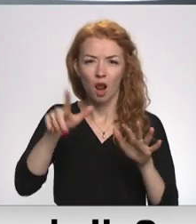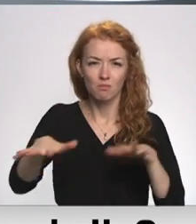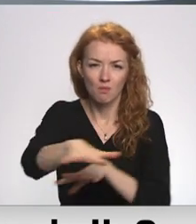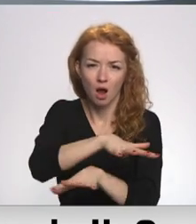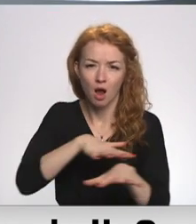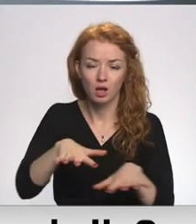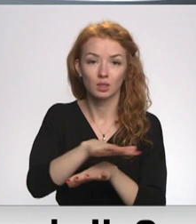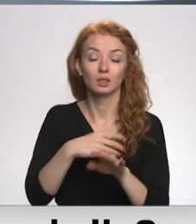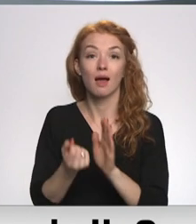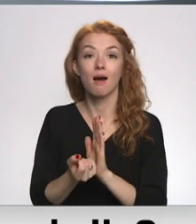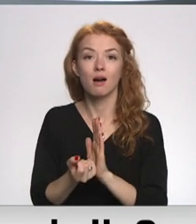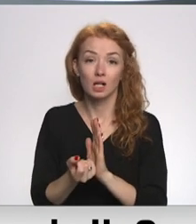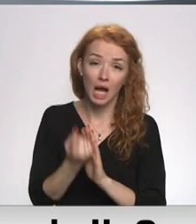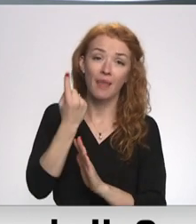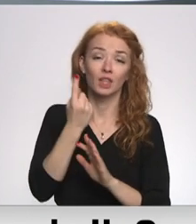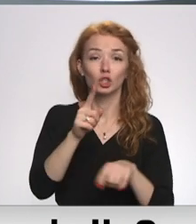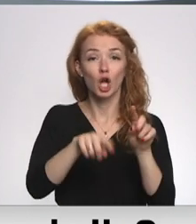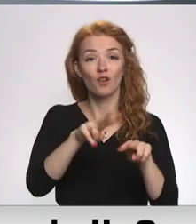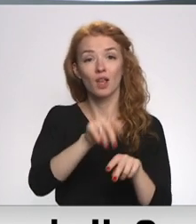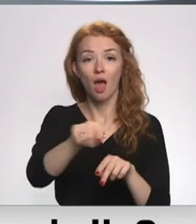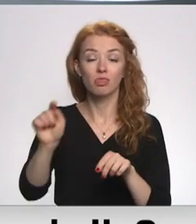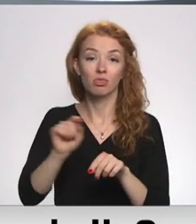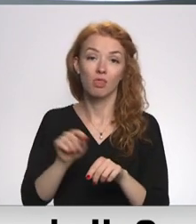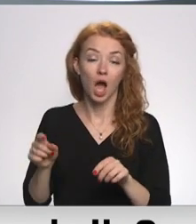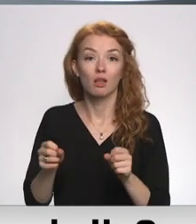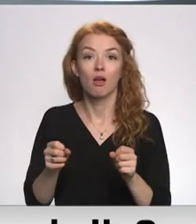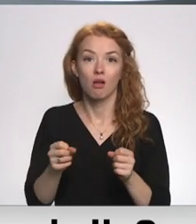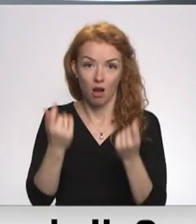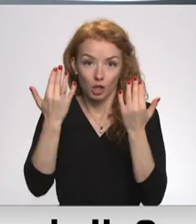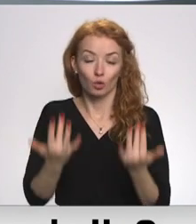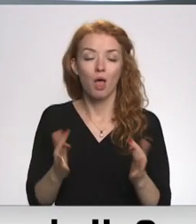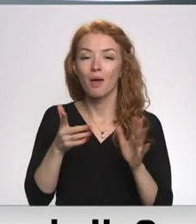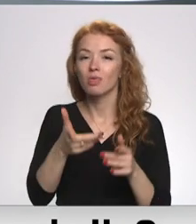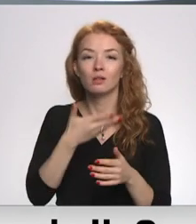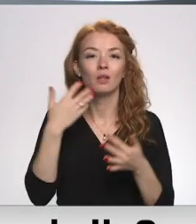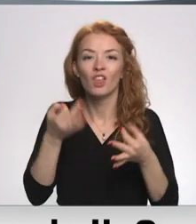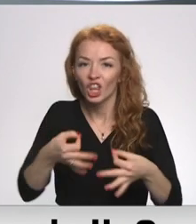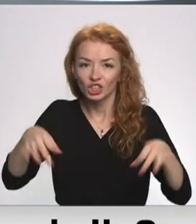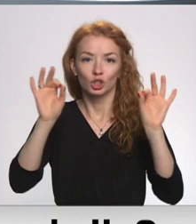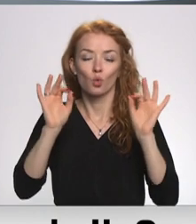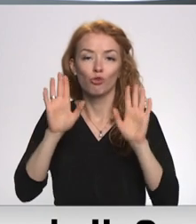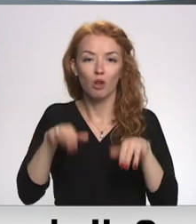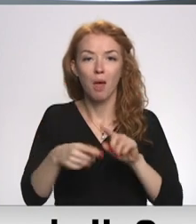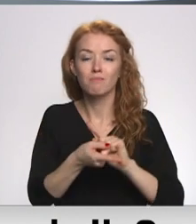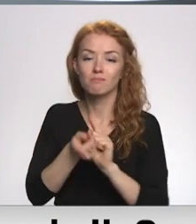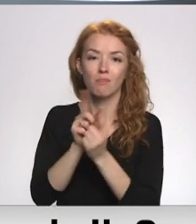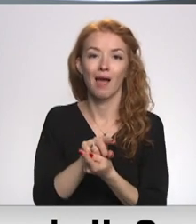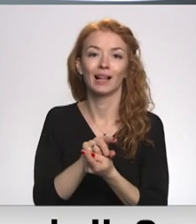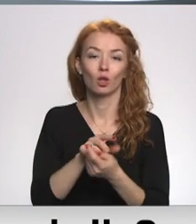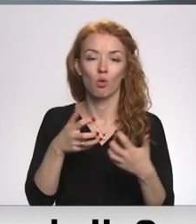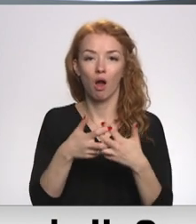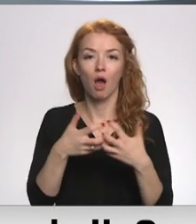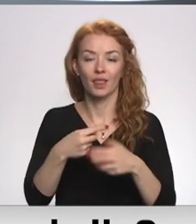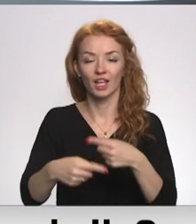Tas, protams, radīs zināmus efekts kaujas laukā, bet viņa nebūs izšķiroši, lai mainītu kara dinamiku.